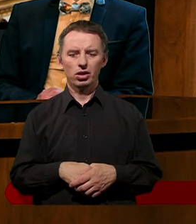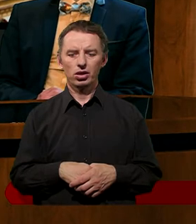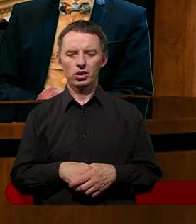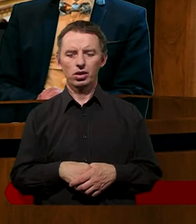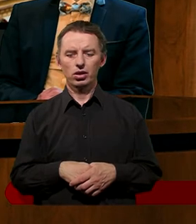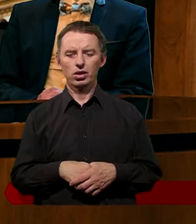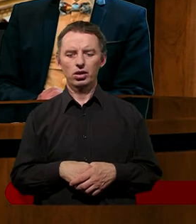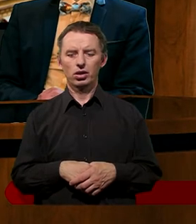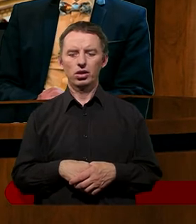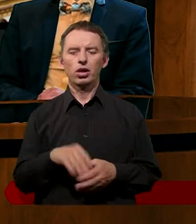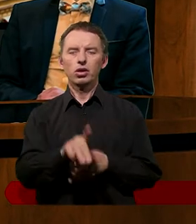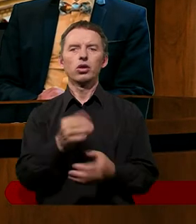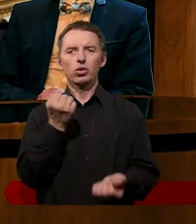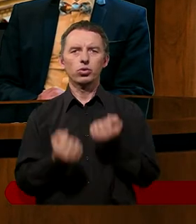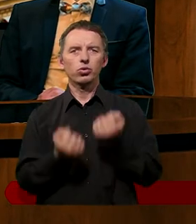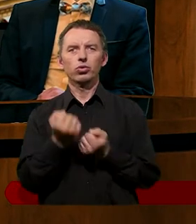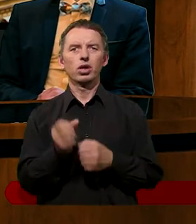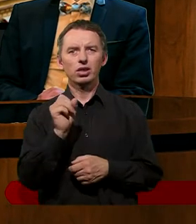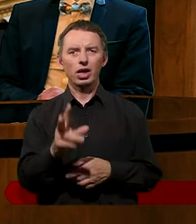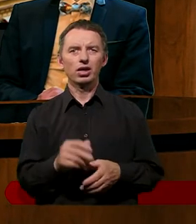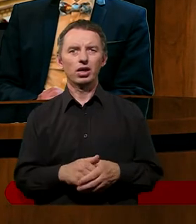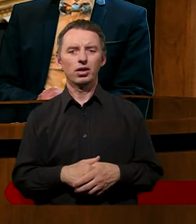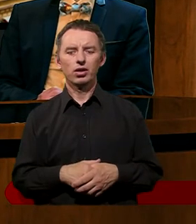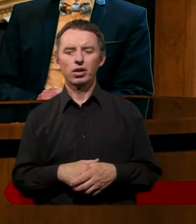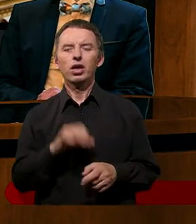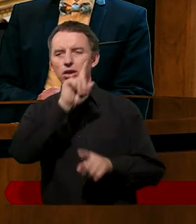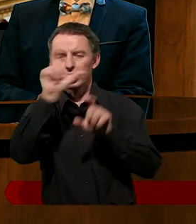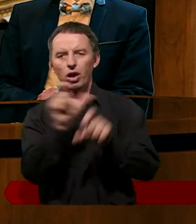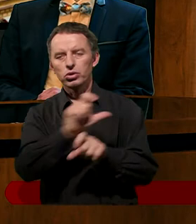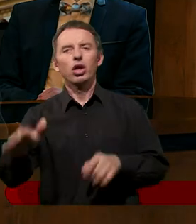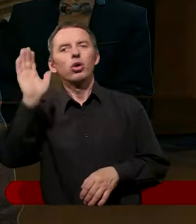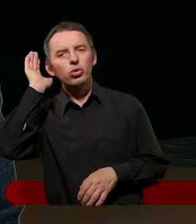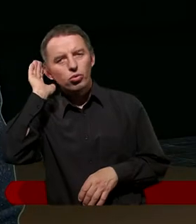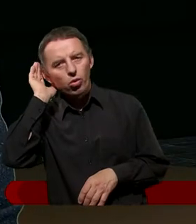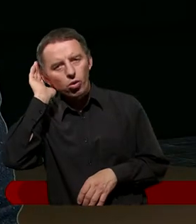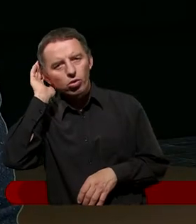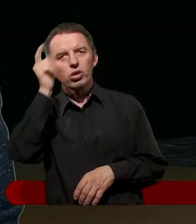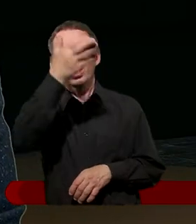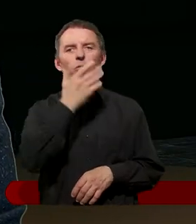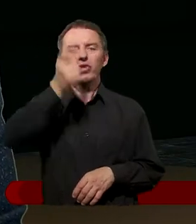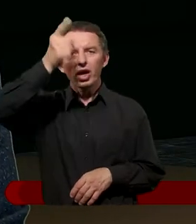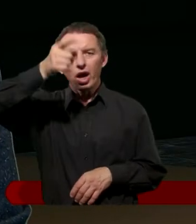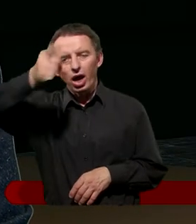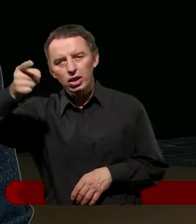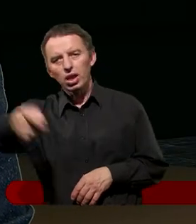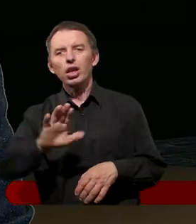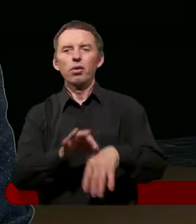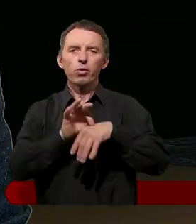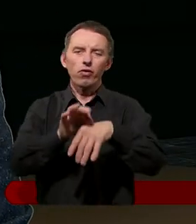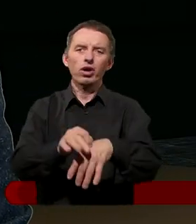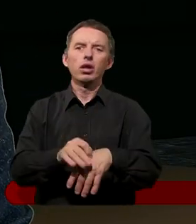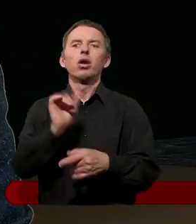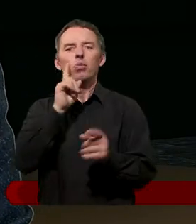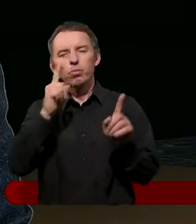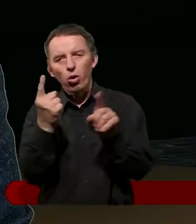i to jest paskudne czasem. Cały czas słuchamy, ten tam mówi kazanie albo prowadzi, ile